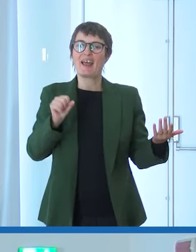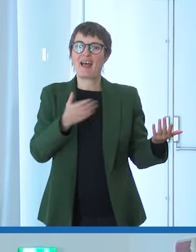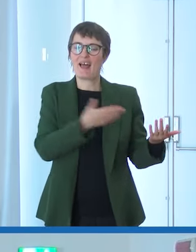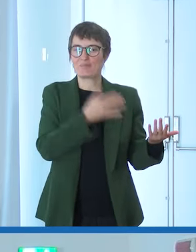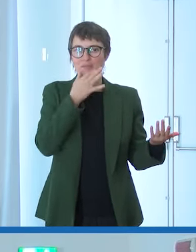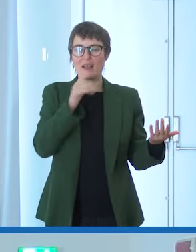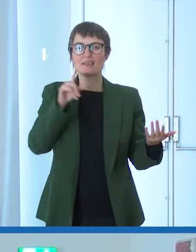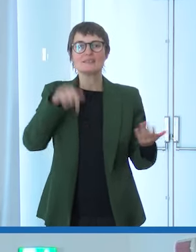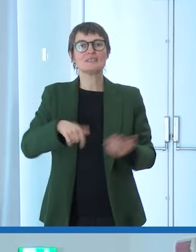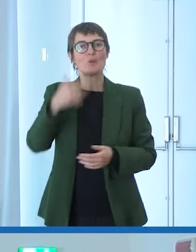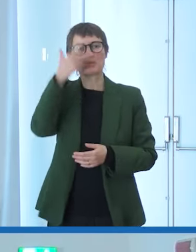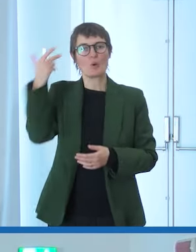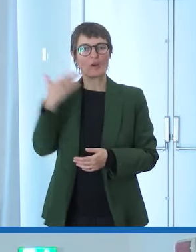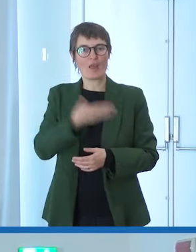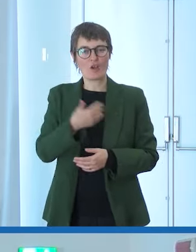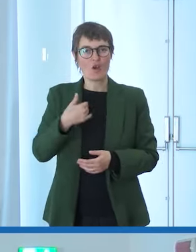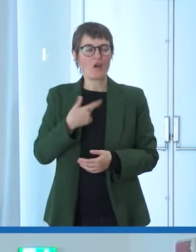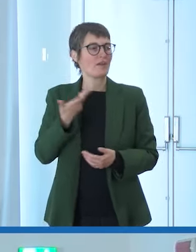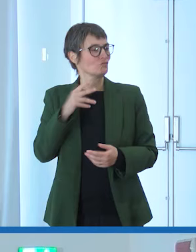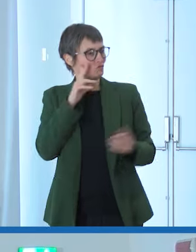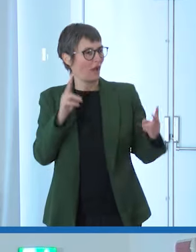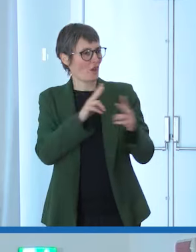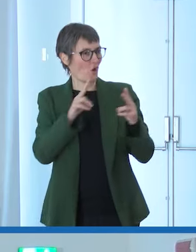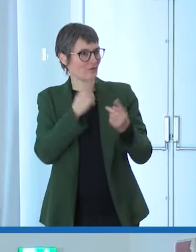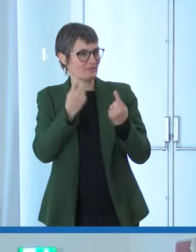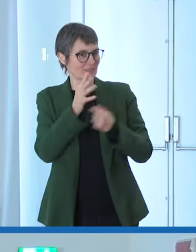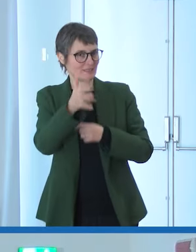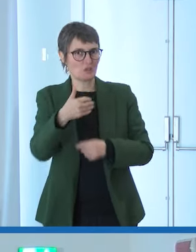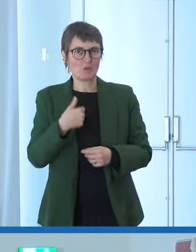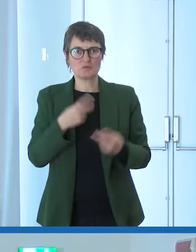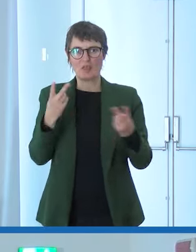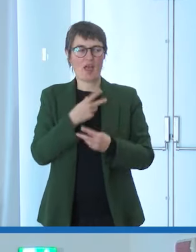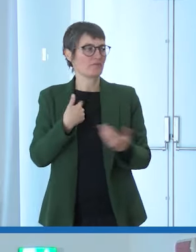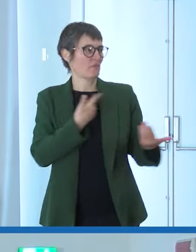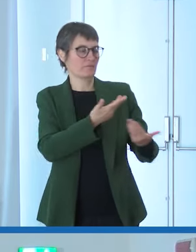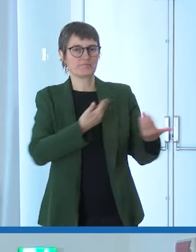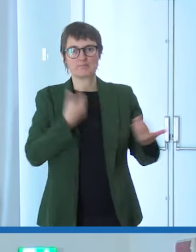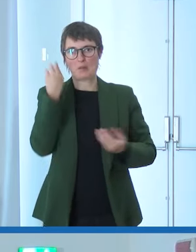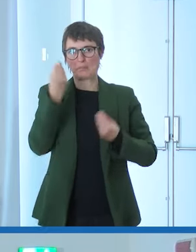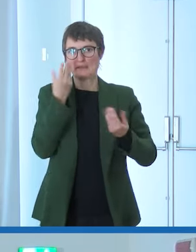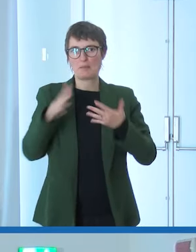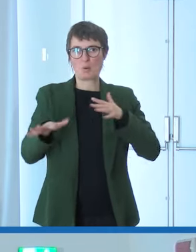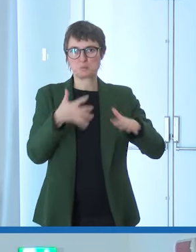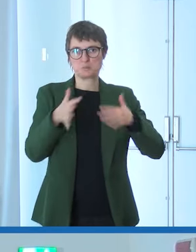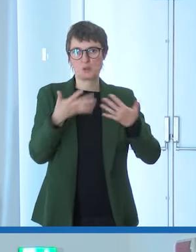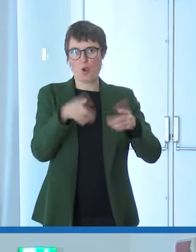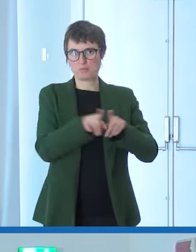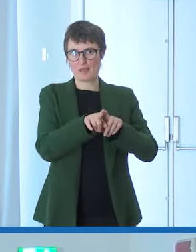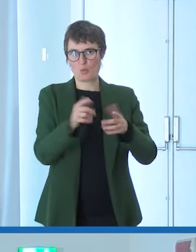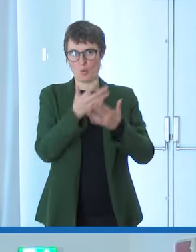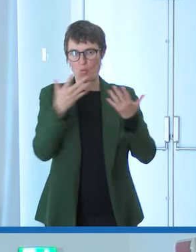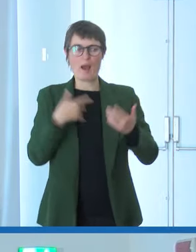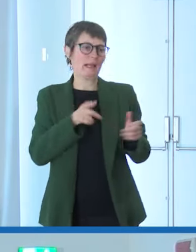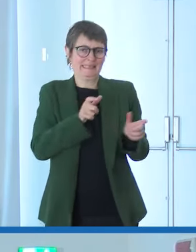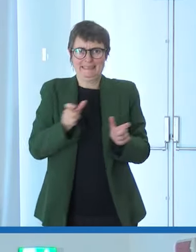colonnello tra altre cose ci siamo anche visti in altre situazioni diciamo noi la pensiamo più o meno alla stessa maniera per i nostri